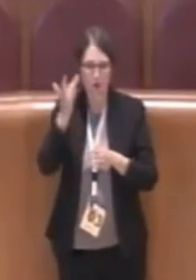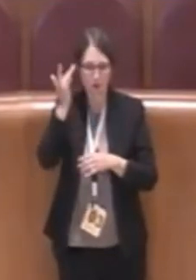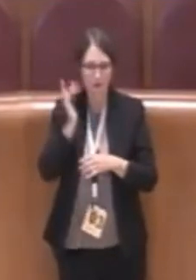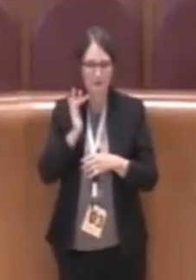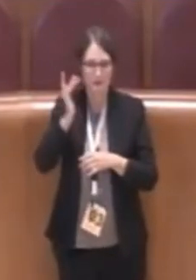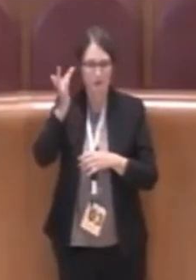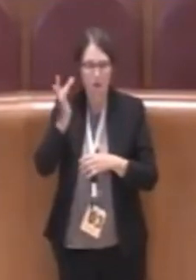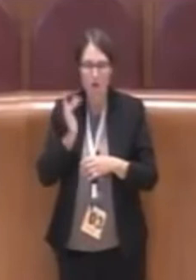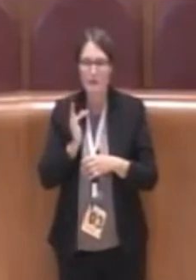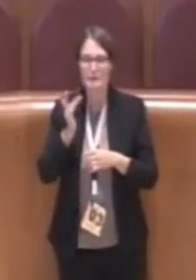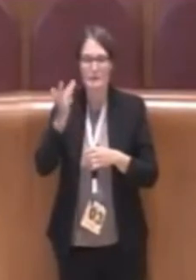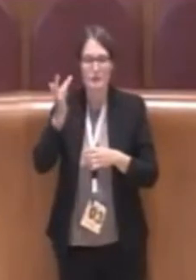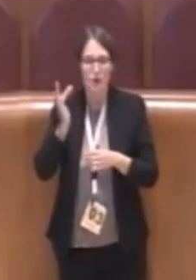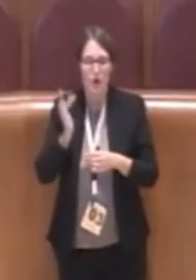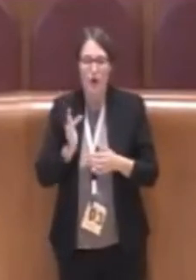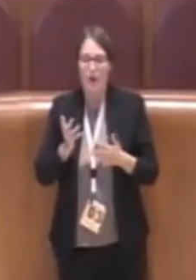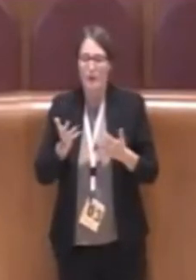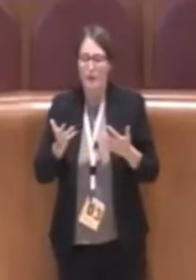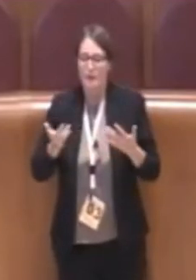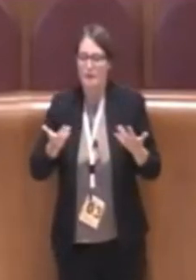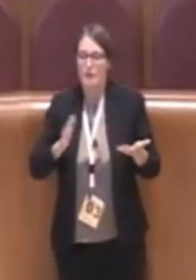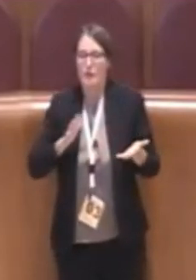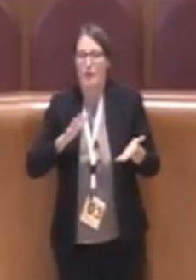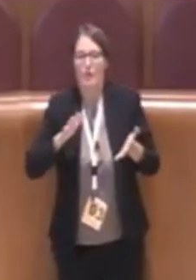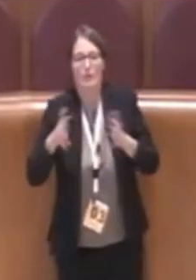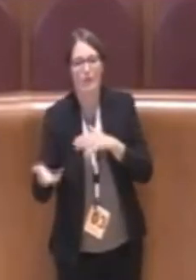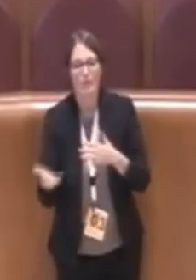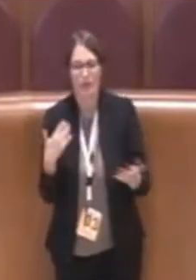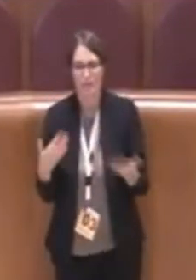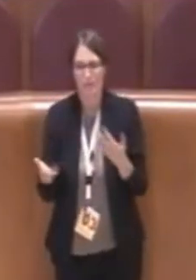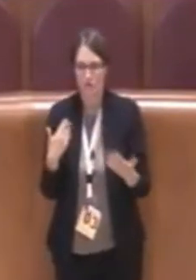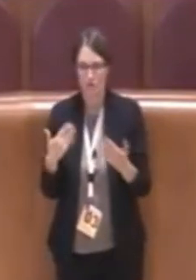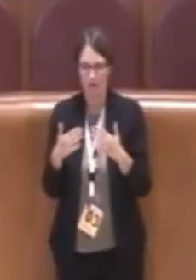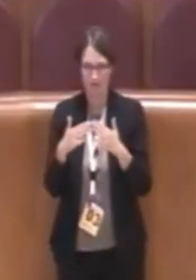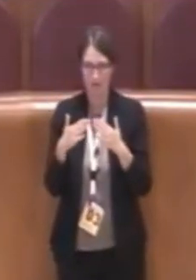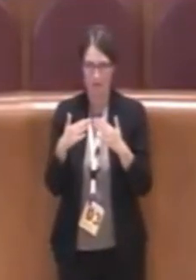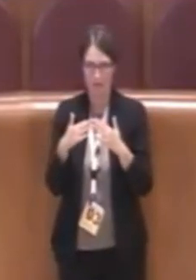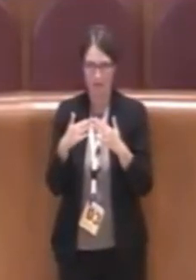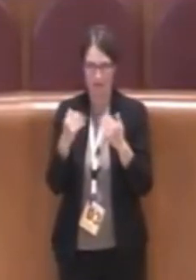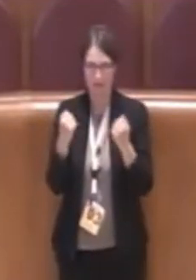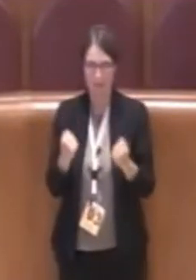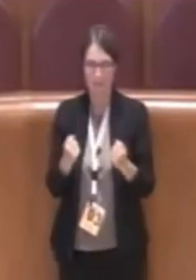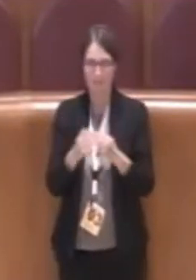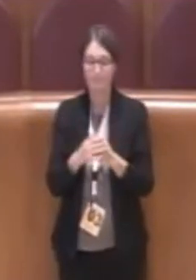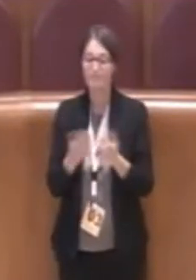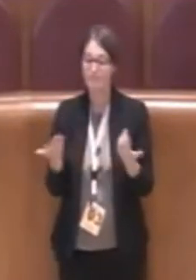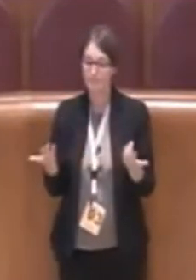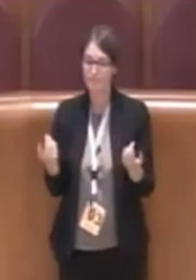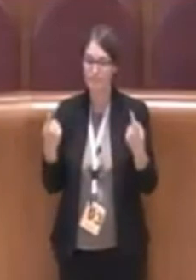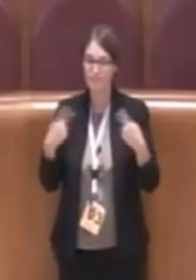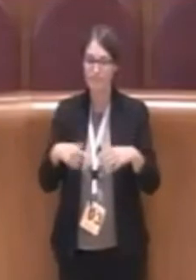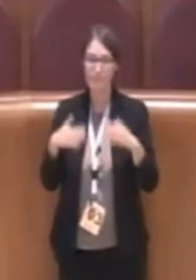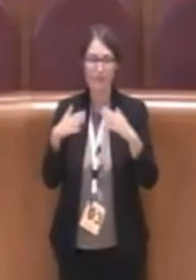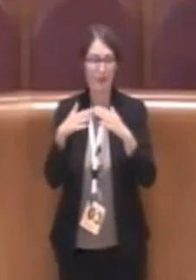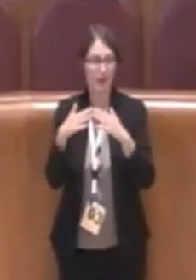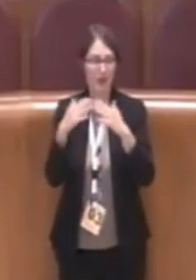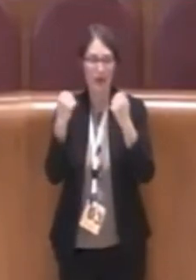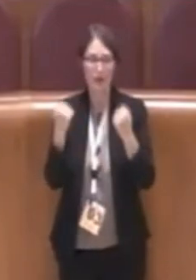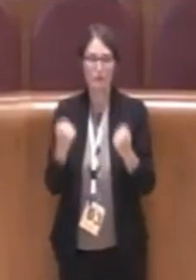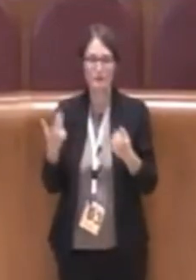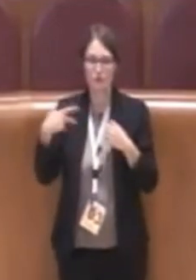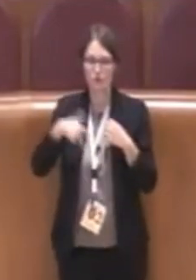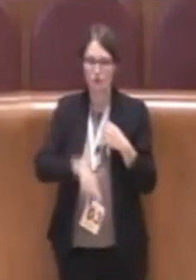sempre il rischio di cadere poi in emergenza abitativa. L'ambito dell'housing sociale è molto importante perché stiamo